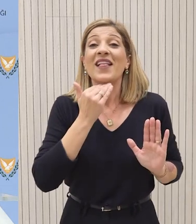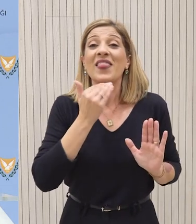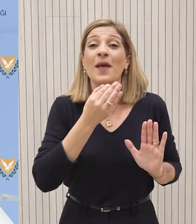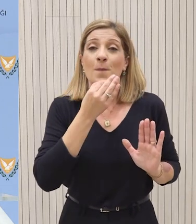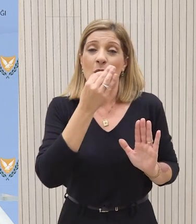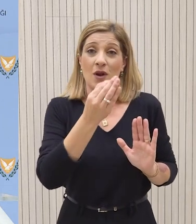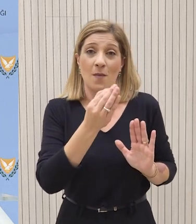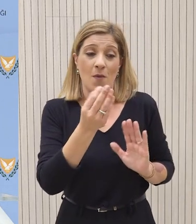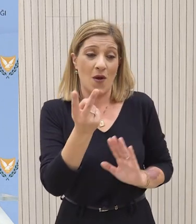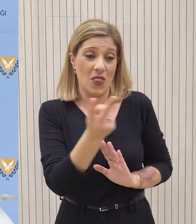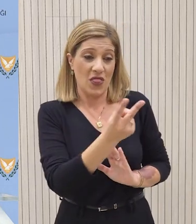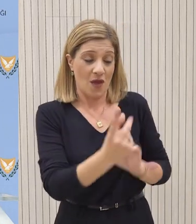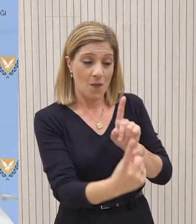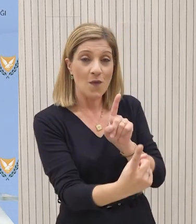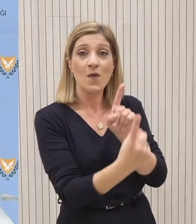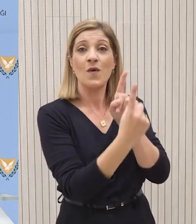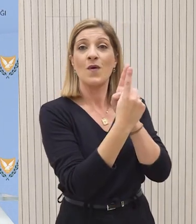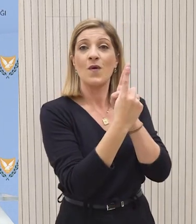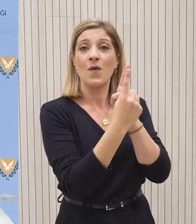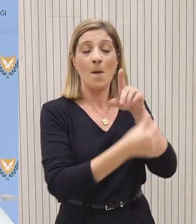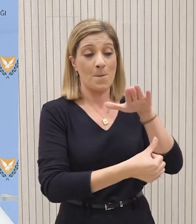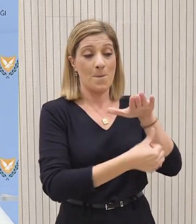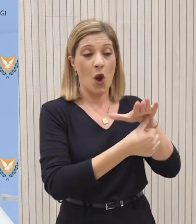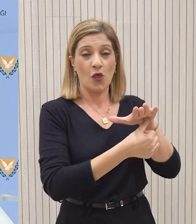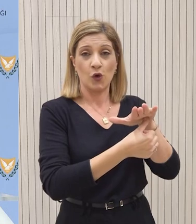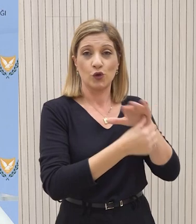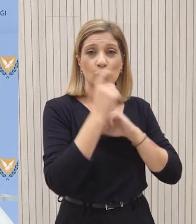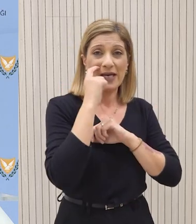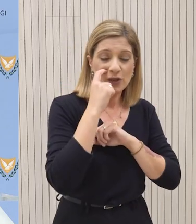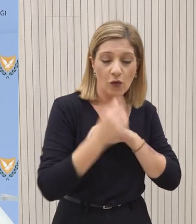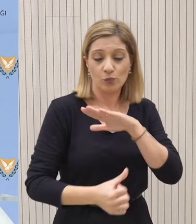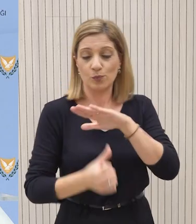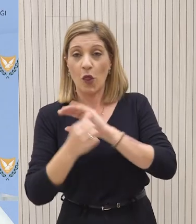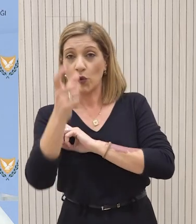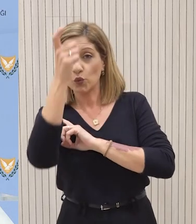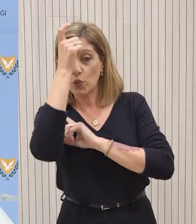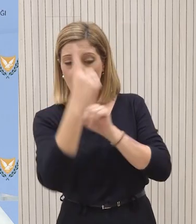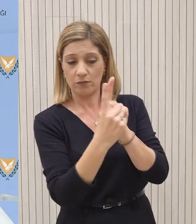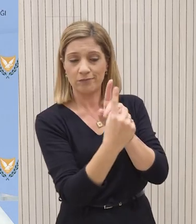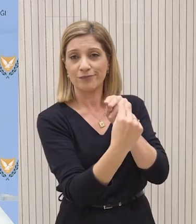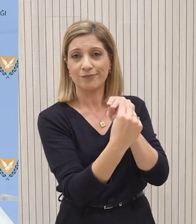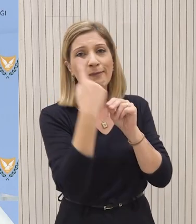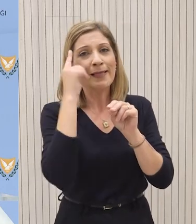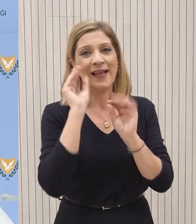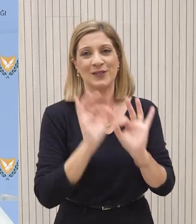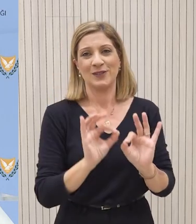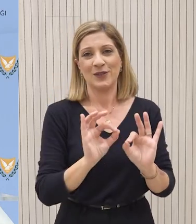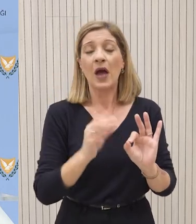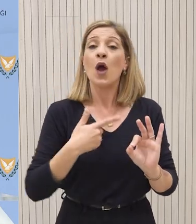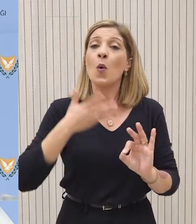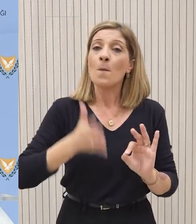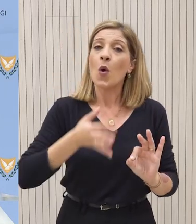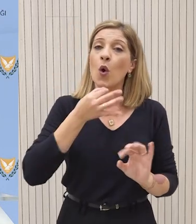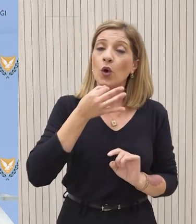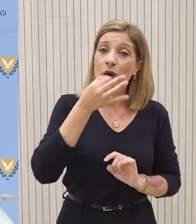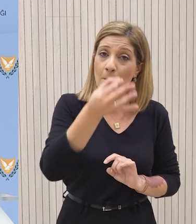κατηδίαν συζήτηση που είχε ο Πρόεδρος της Δημοκρατίας με τον Τούρκο Πρόεδρο στο περιθώριο της COP28 του ΠΑΕ. Αυτό που μπορώ να σας πω όμως